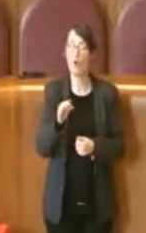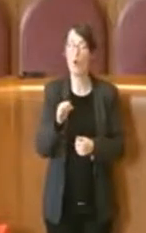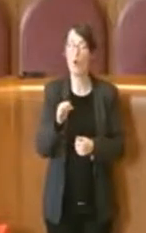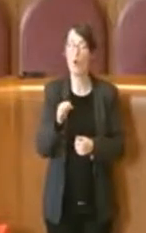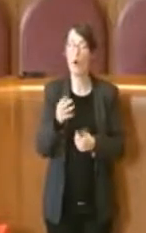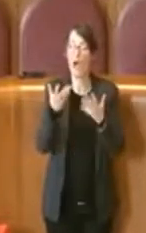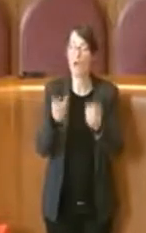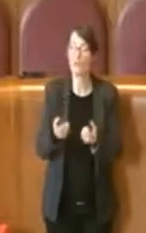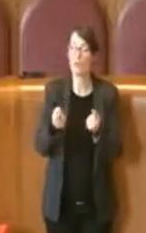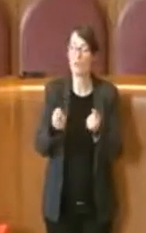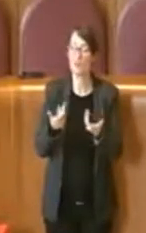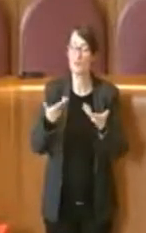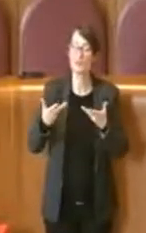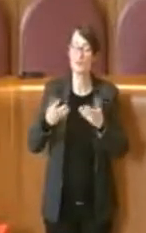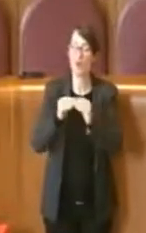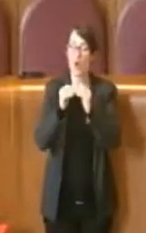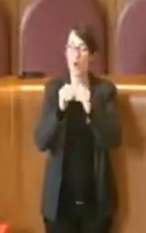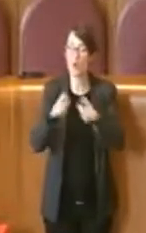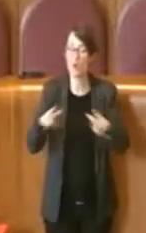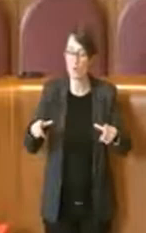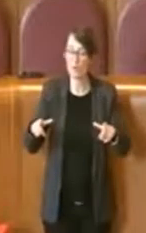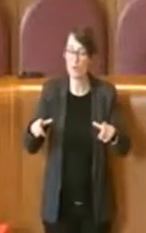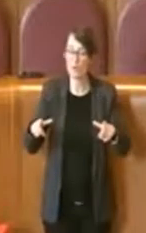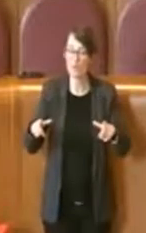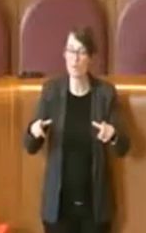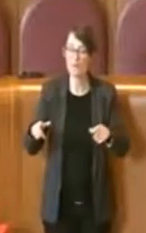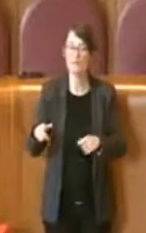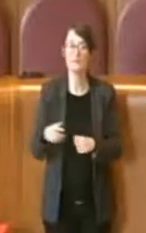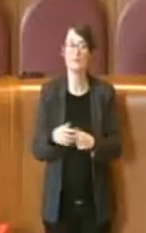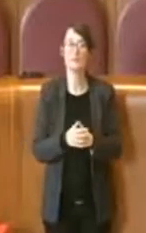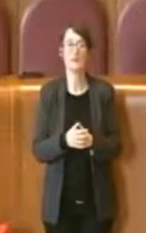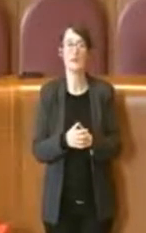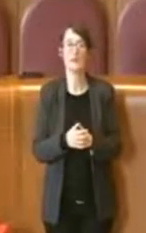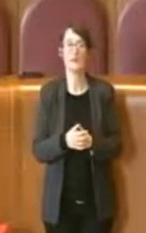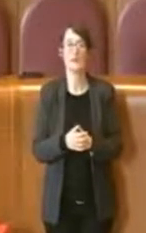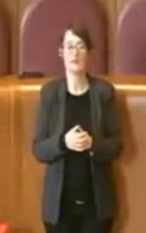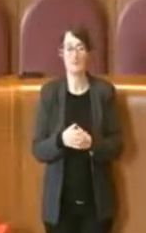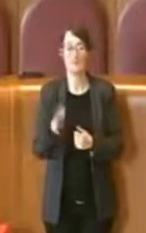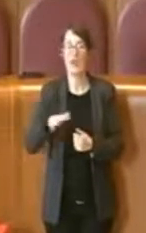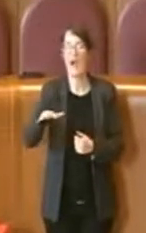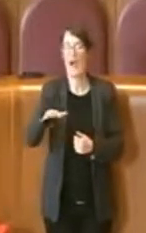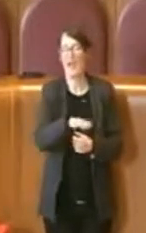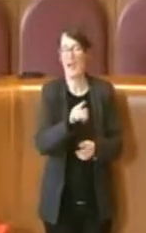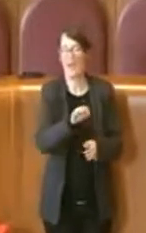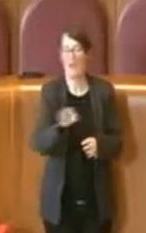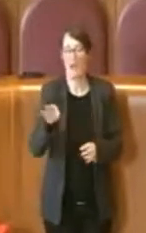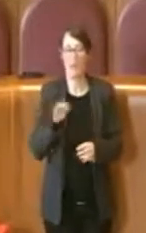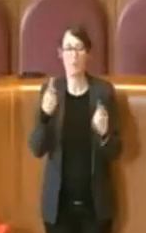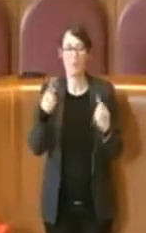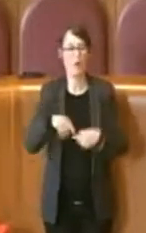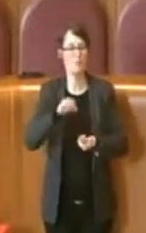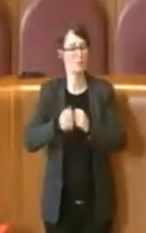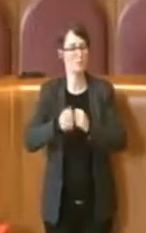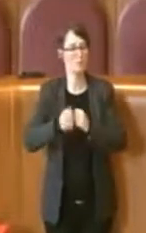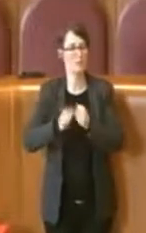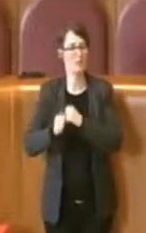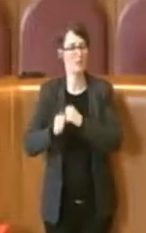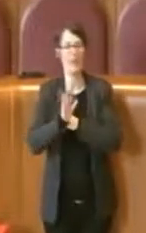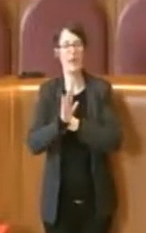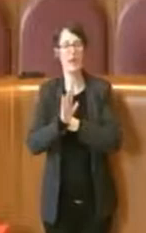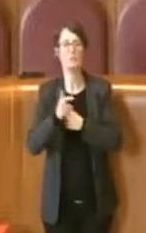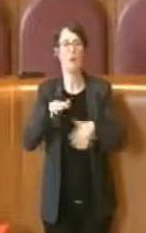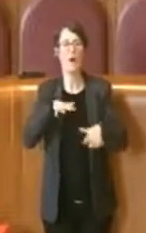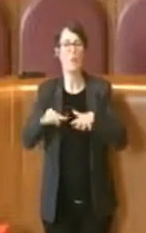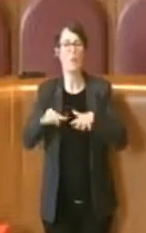ulteriori fondi sul fondo rotativo destinato alle opere di urbanizzazione primaria e secondaria delle aree PEP. Questa è una battaglia del Movimento 5 Stelle,